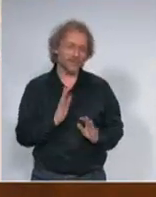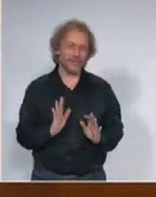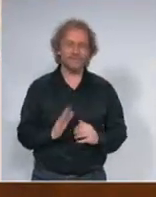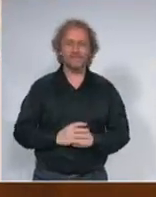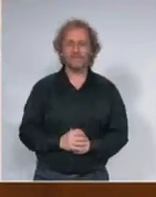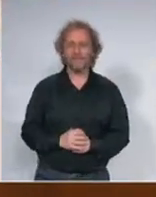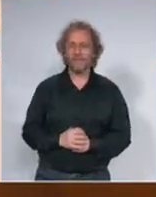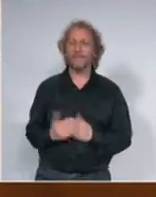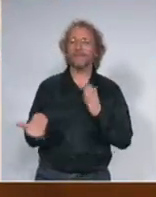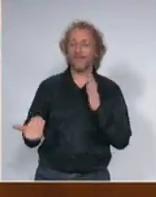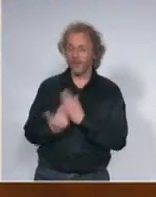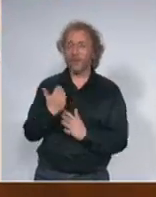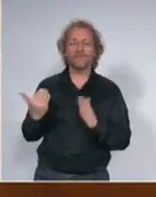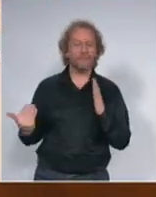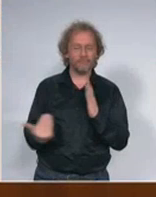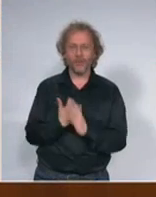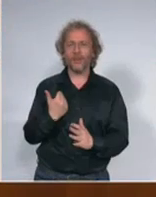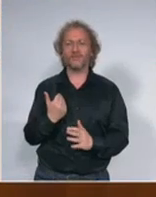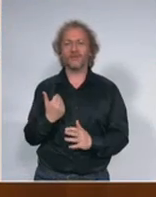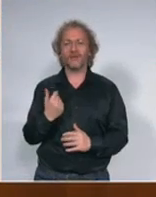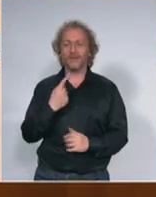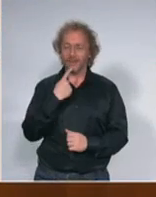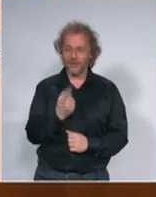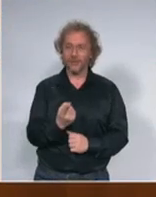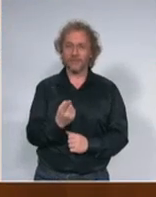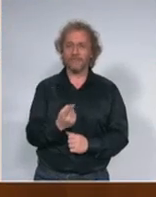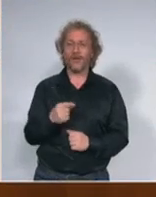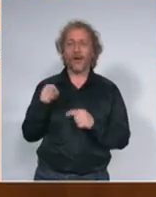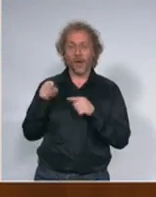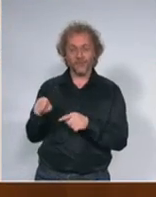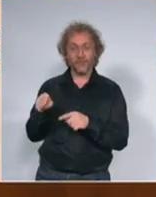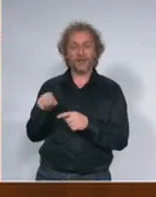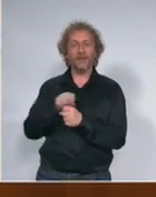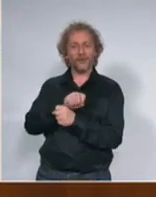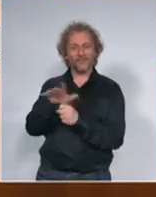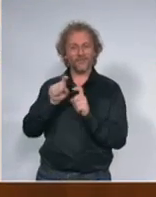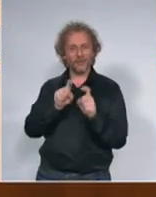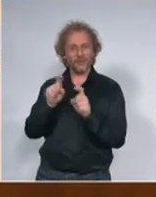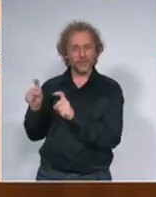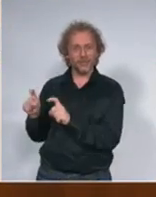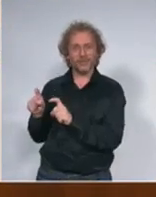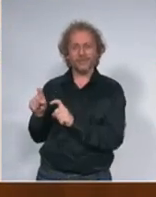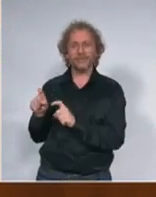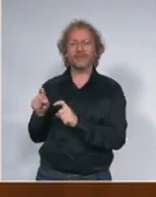ponavljam ovaj virus može da napadne bilo koga